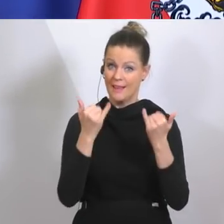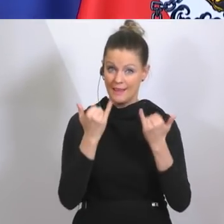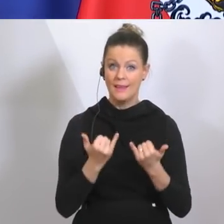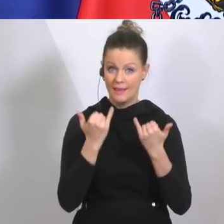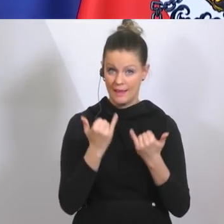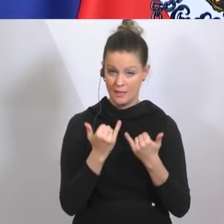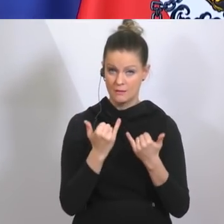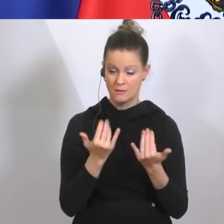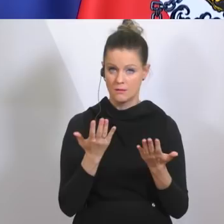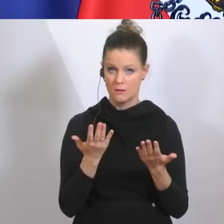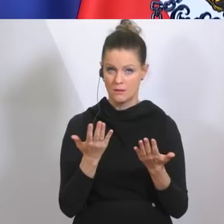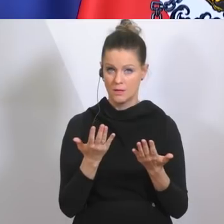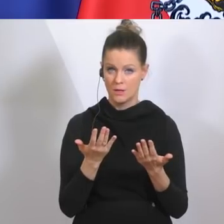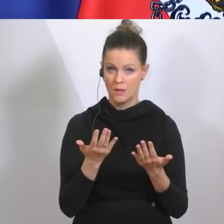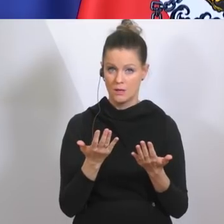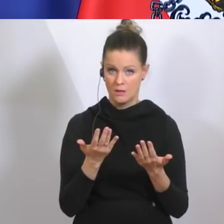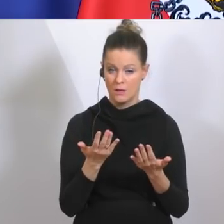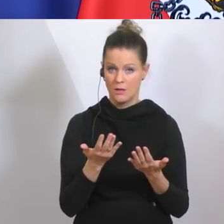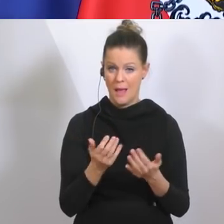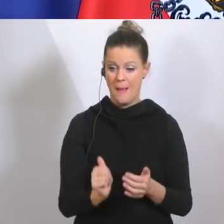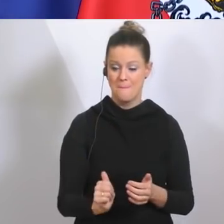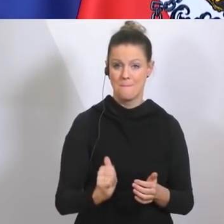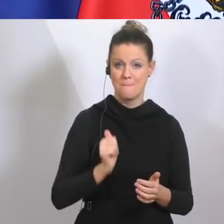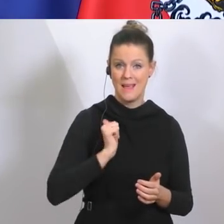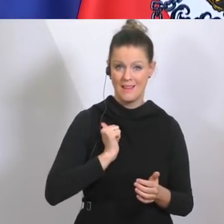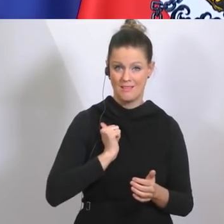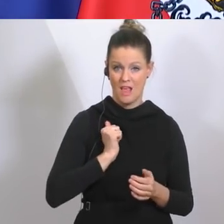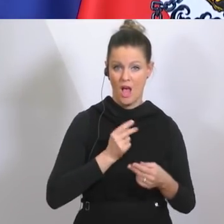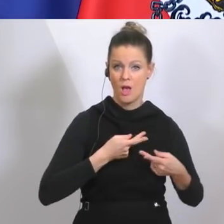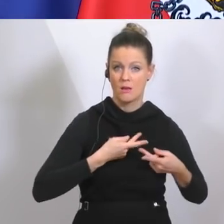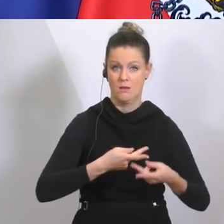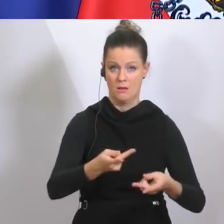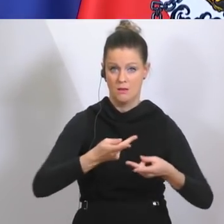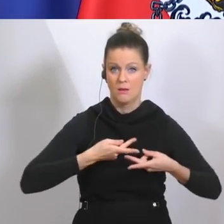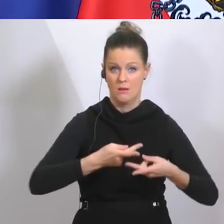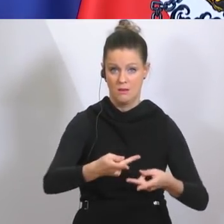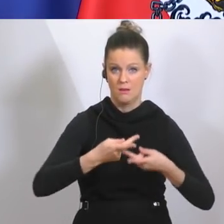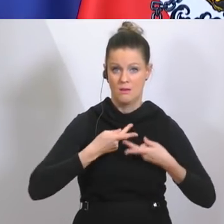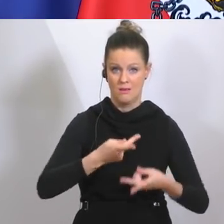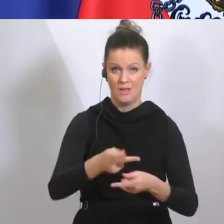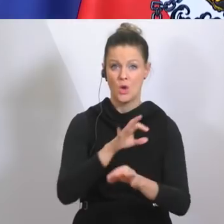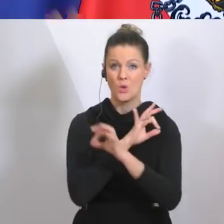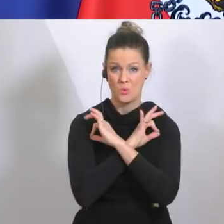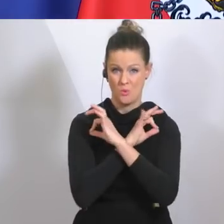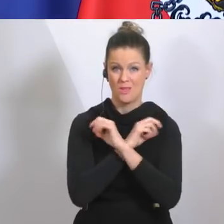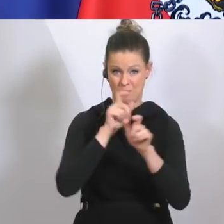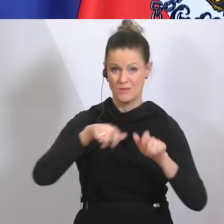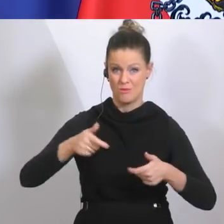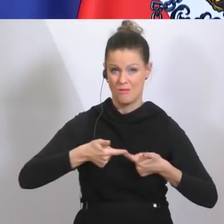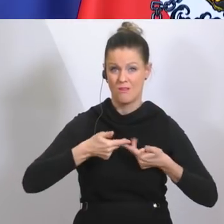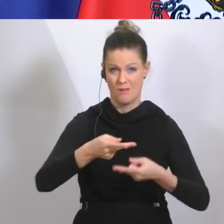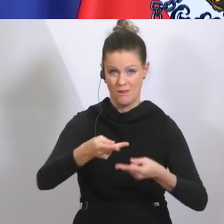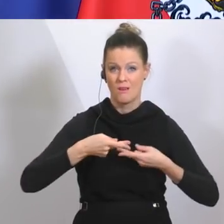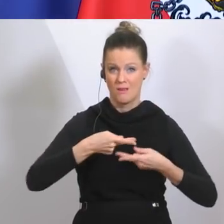die Toten im Militärkonvoi nach Süden geführt werden, weil, auf Friedhöfe, zu den